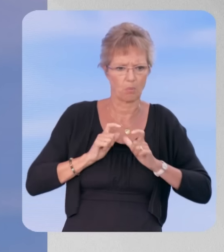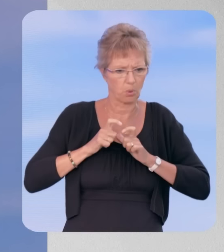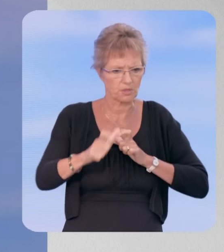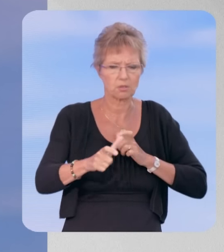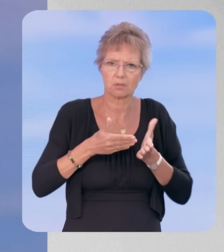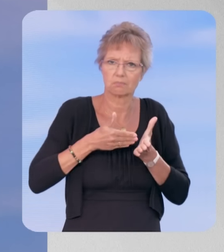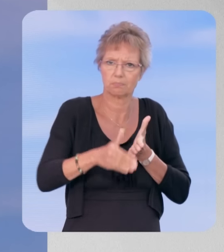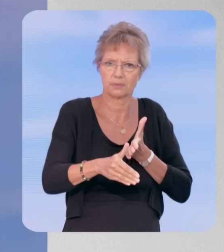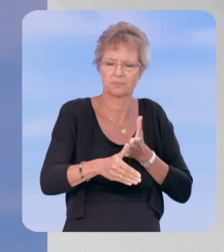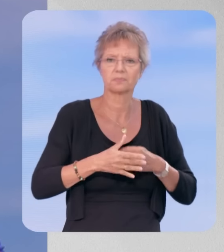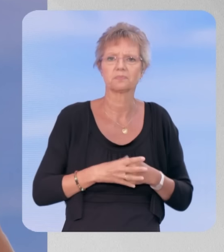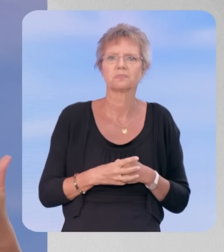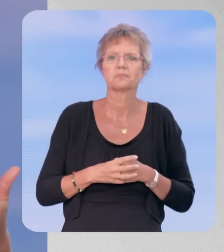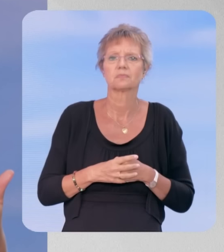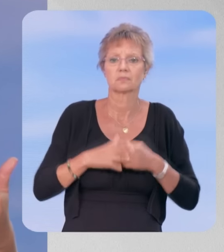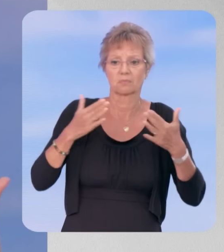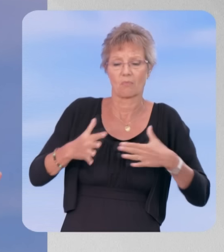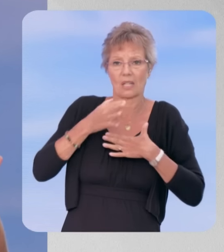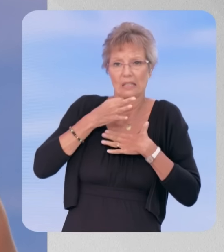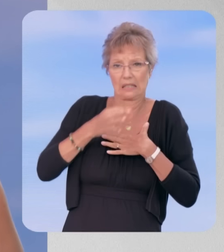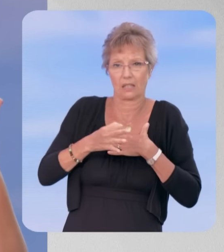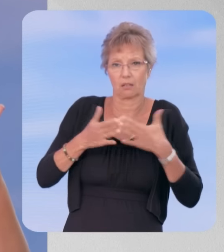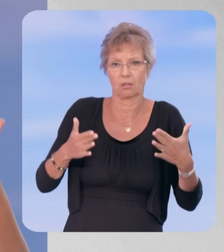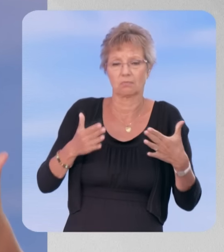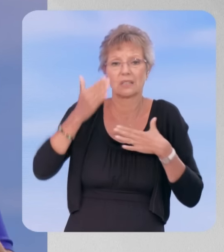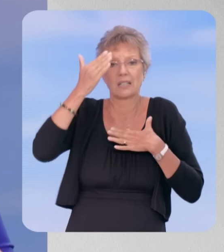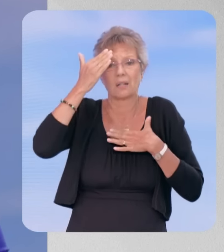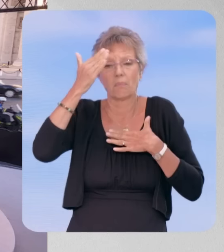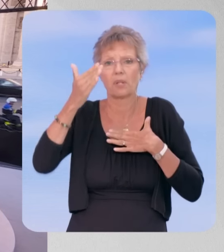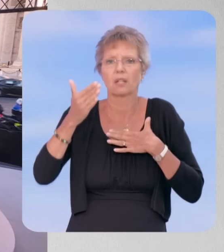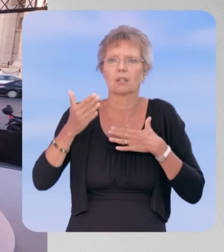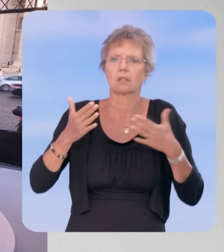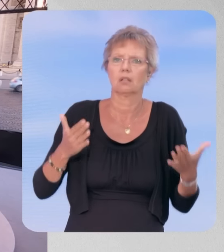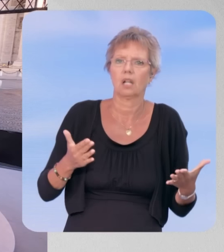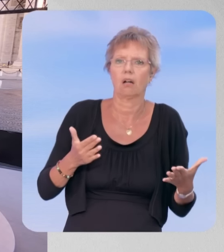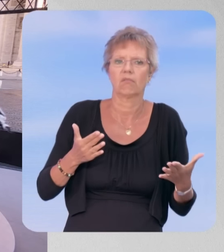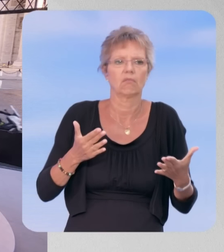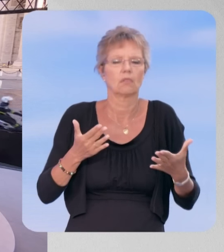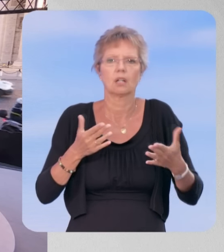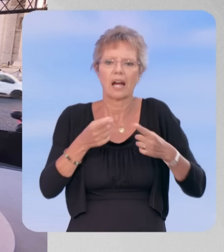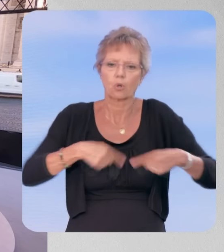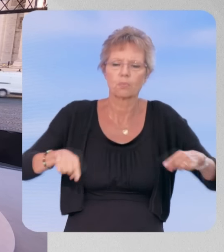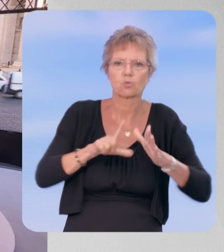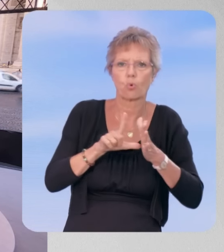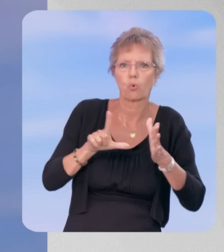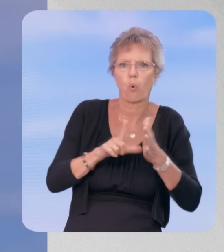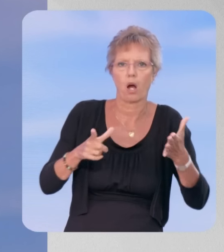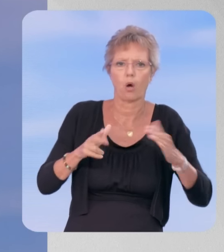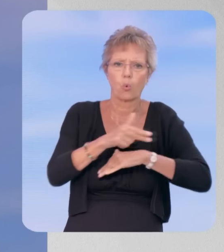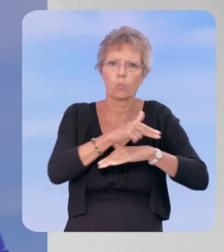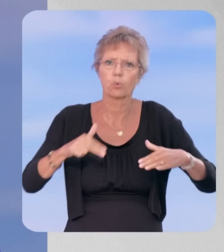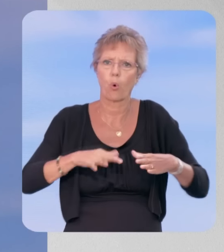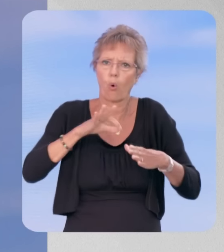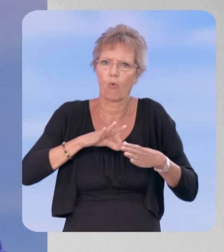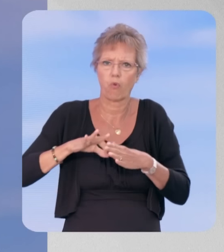nos partenaires du Nouveau Front Populaire, s'ils laissent passer, au moins pour le bureau, en vous tant que pour, au moins en commission des lois, et bien cela nous permettra d